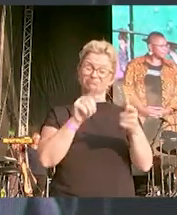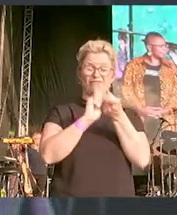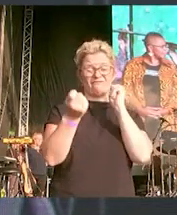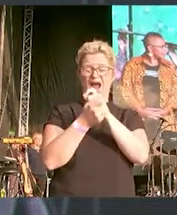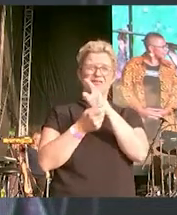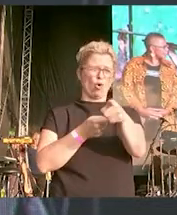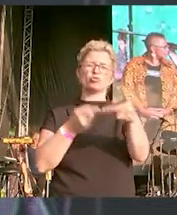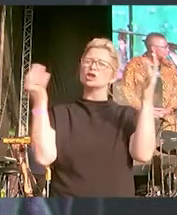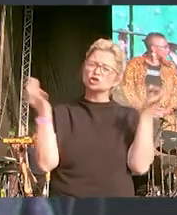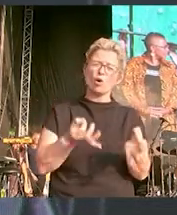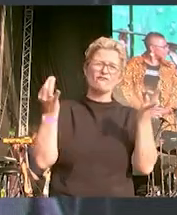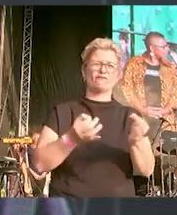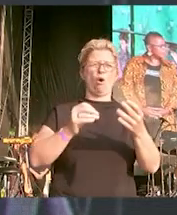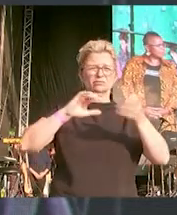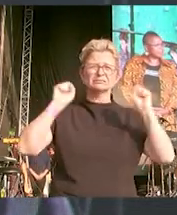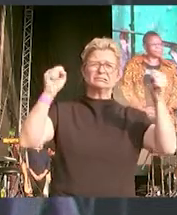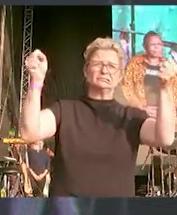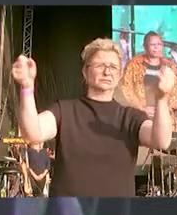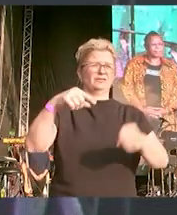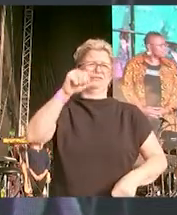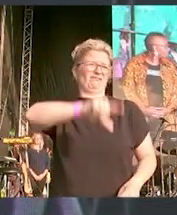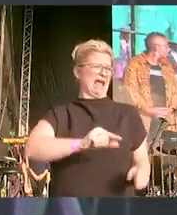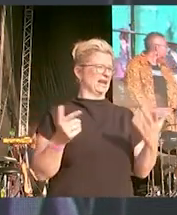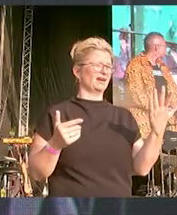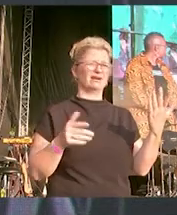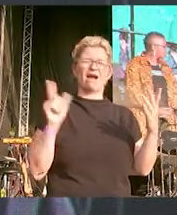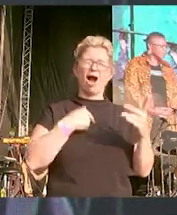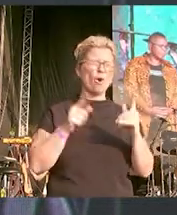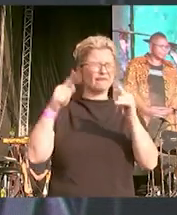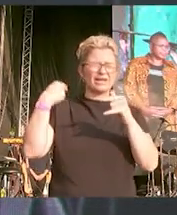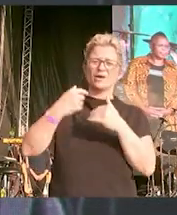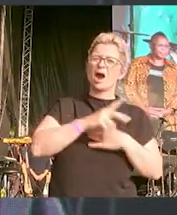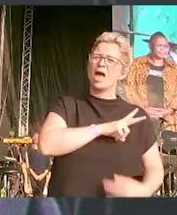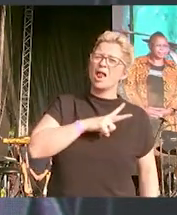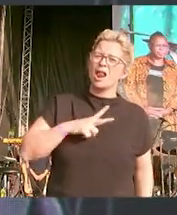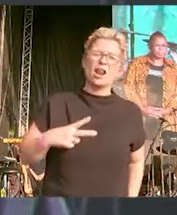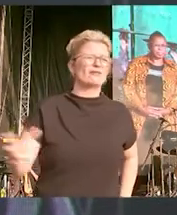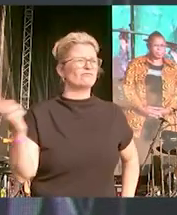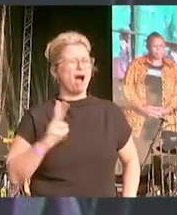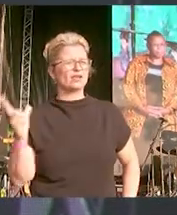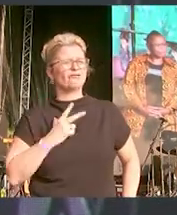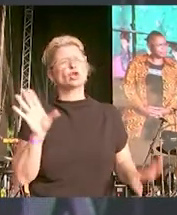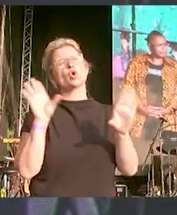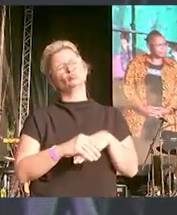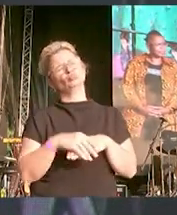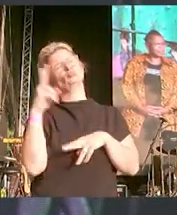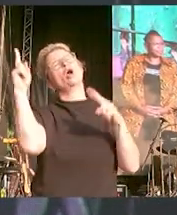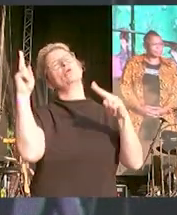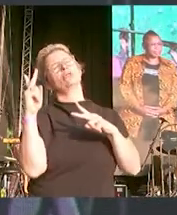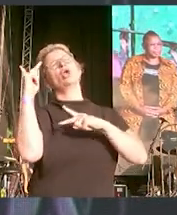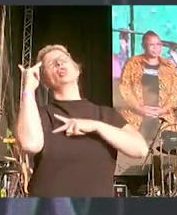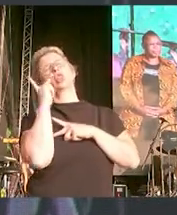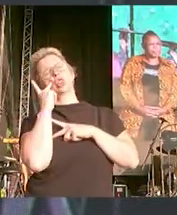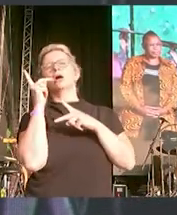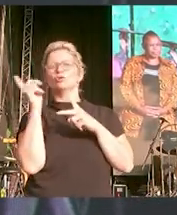sofortigem Handeln sehr viel kleiner und weniger drastisch. Je länger wir jedoch warten und die Hände in den Schoß legen, desto